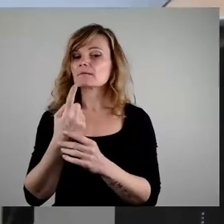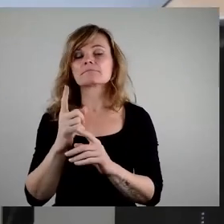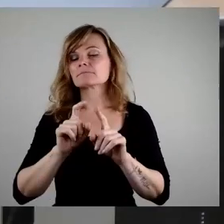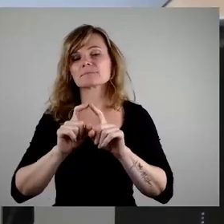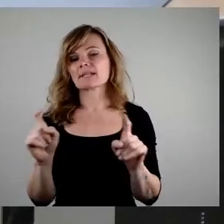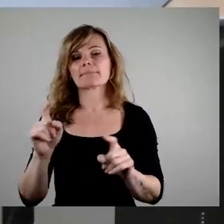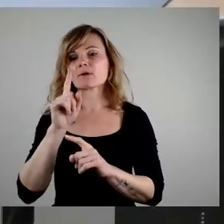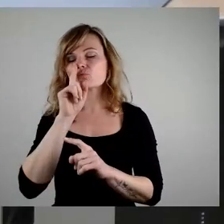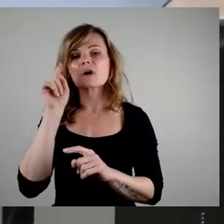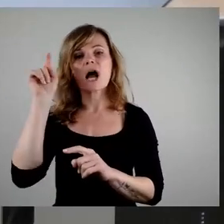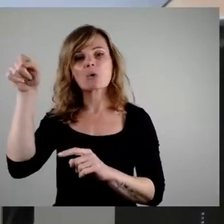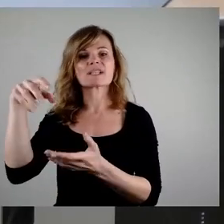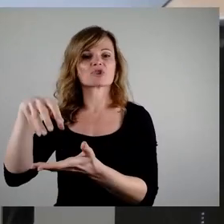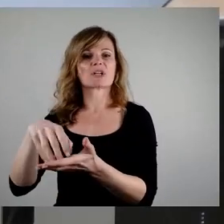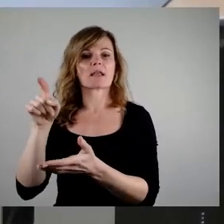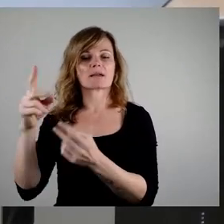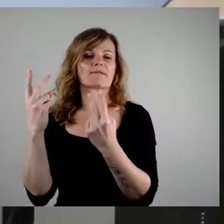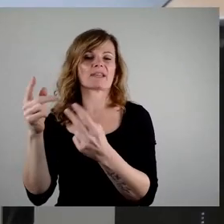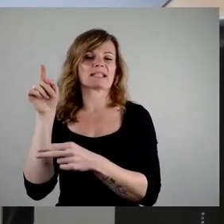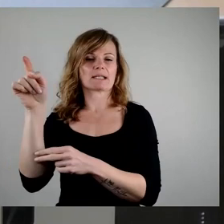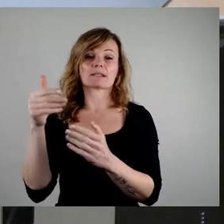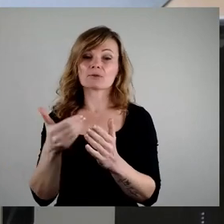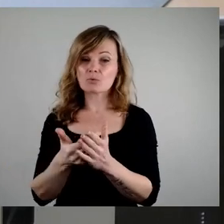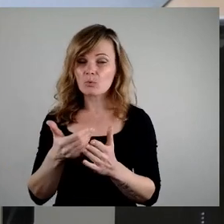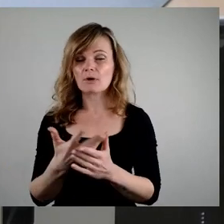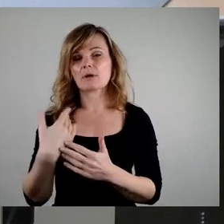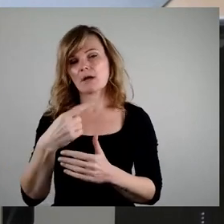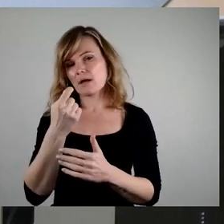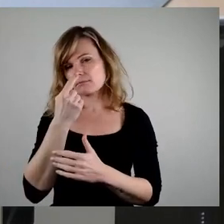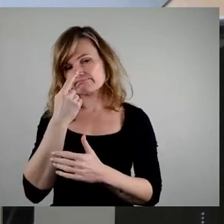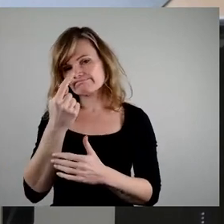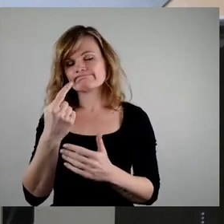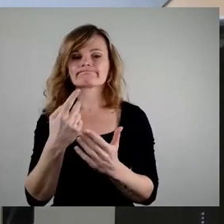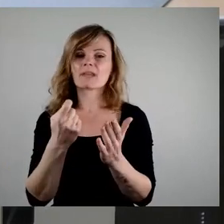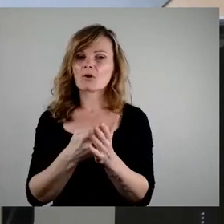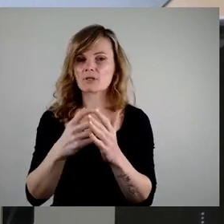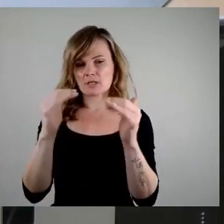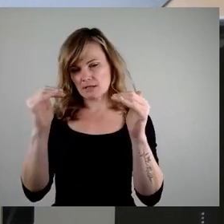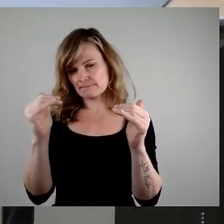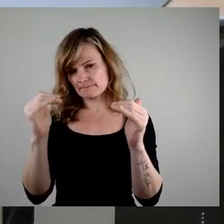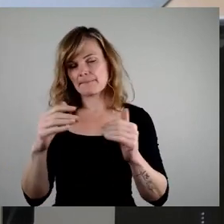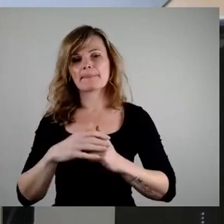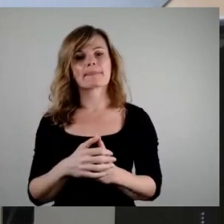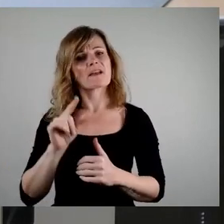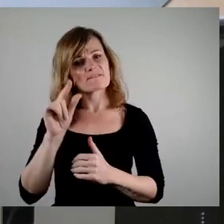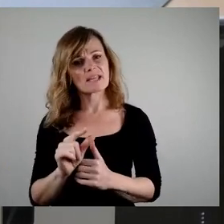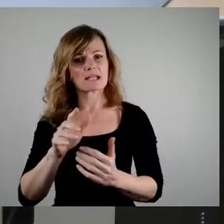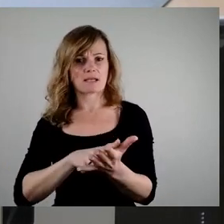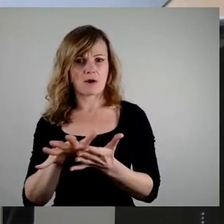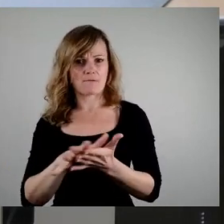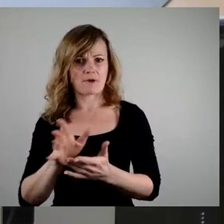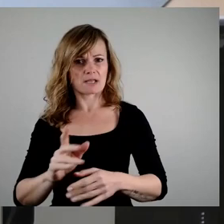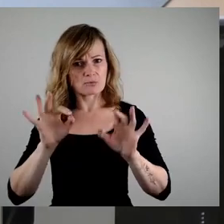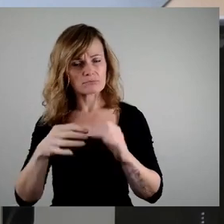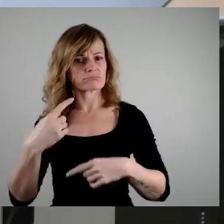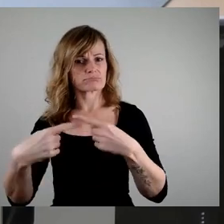was dann auch die Kosten sehr überschaubar erscheinen lässt. Ich finde, wir können hier mit wenig Aufwand etwas sehr Sinnvolles tun und freue mich daher